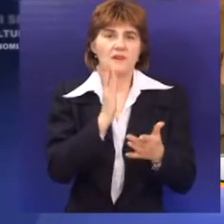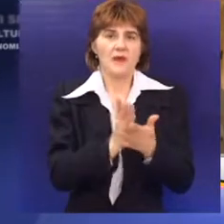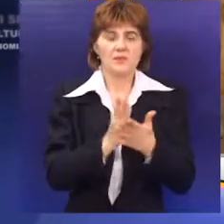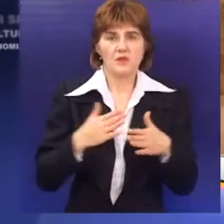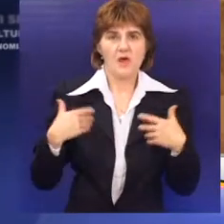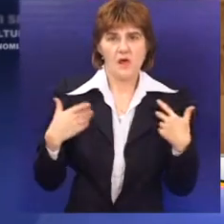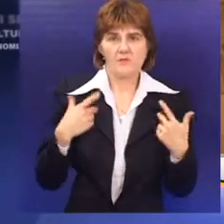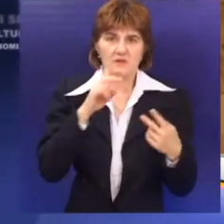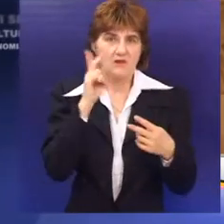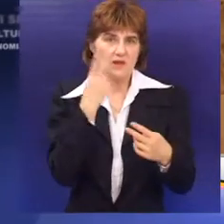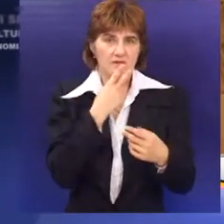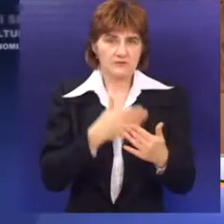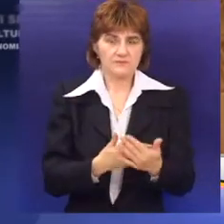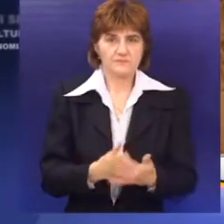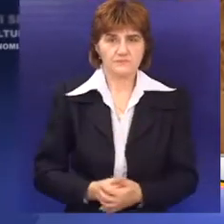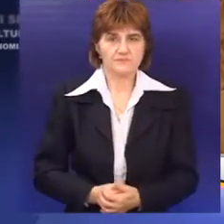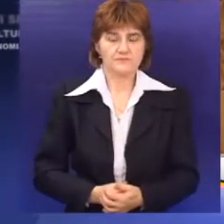susrećuju sa ovim problemom.